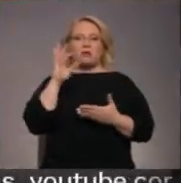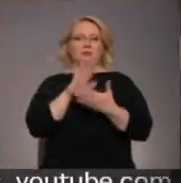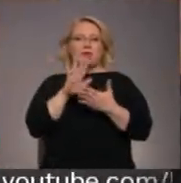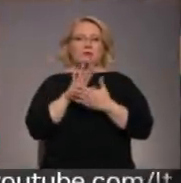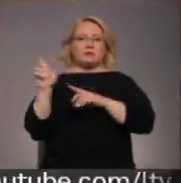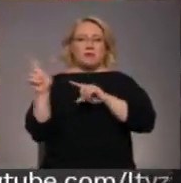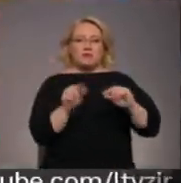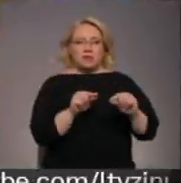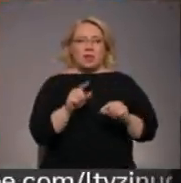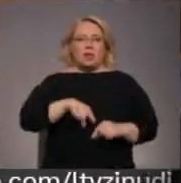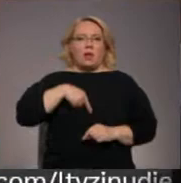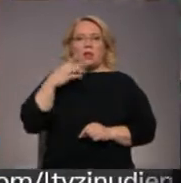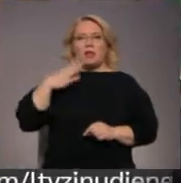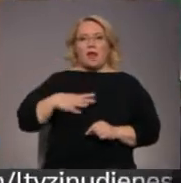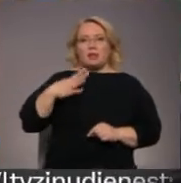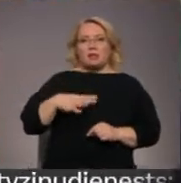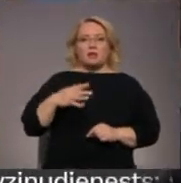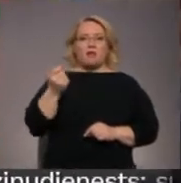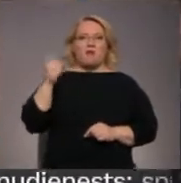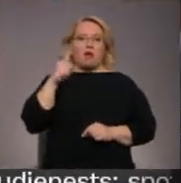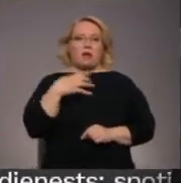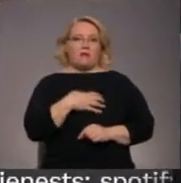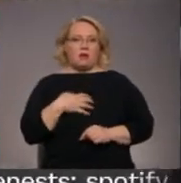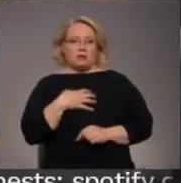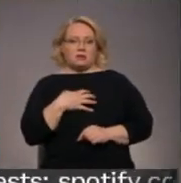tagad, jo ilgāk gaidīsim, jo vairāk vajadzēs.